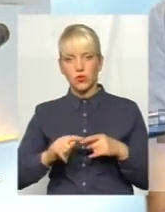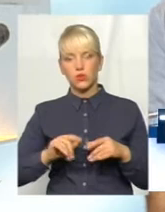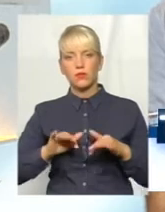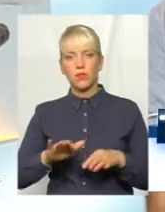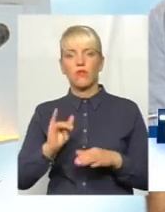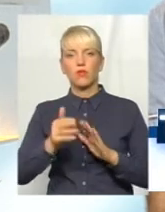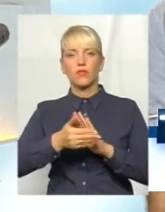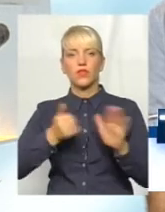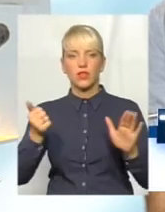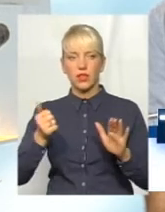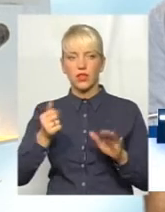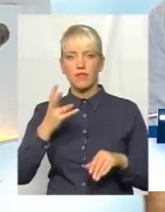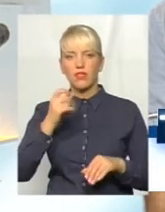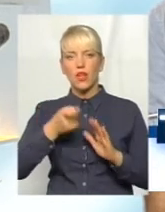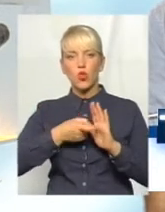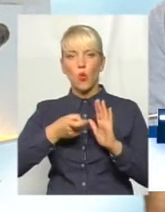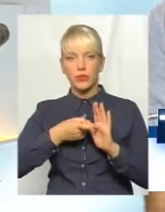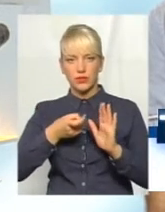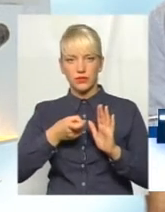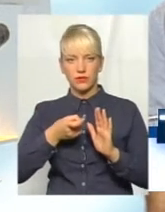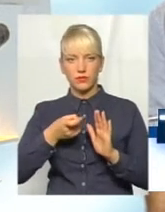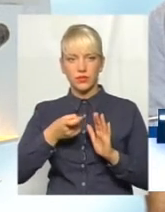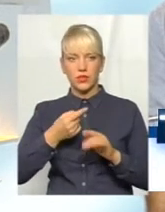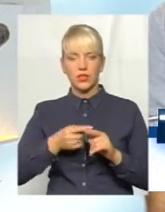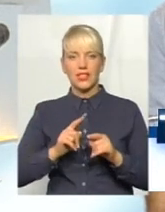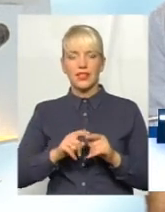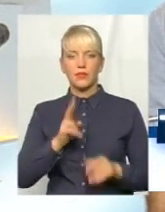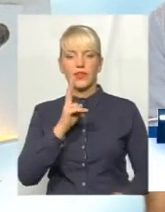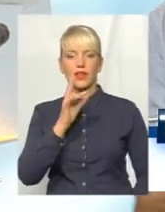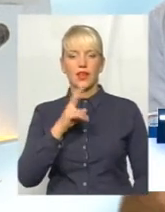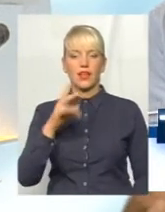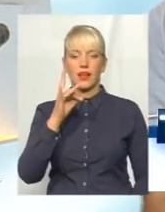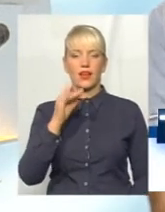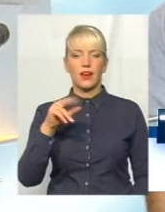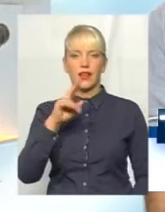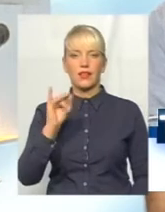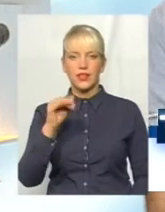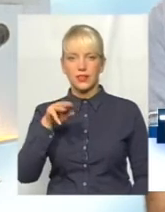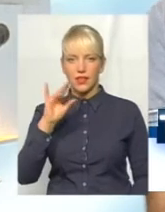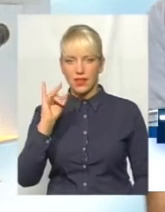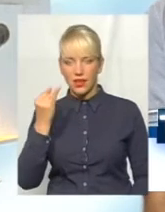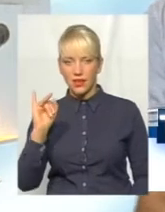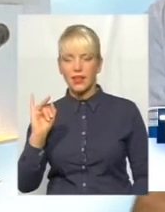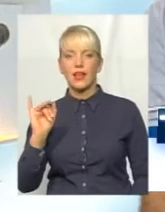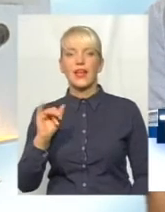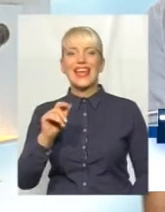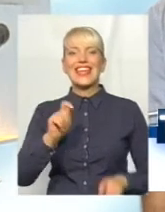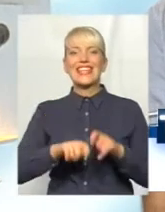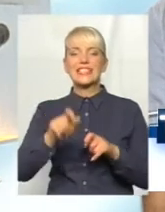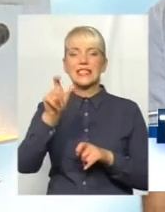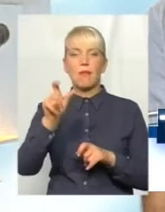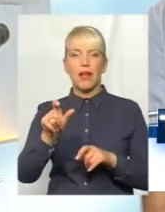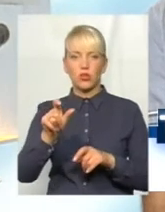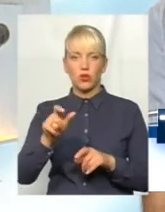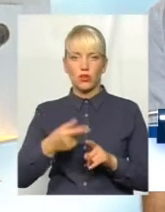викликав на допит оцього кредитного інспектора, який віддавав цей кредит. І неодноразово